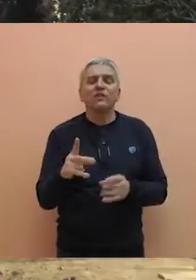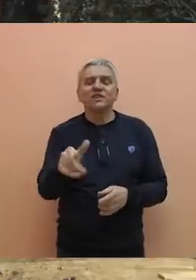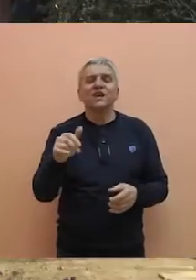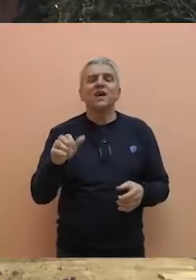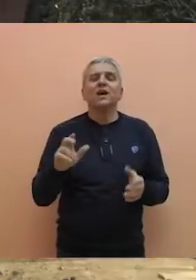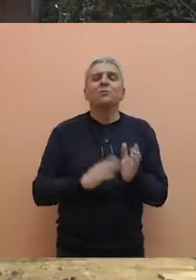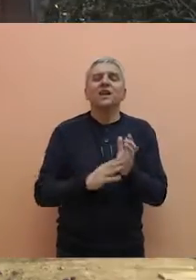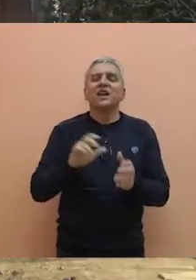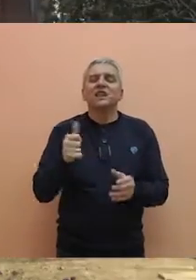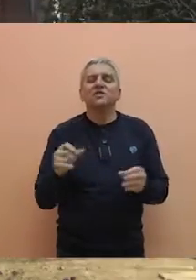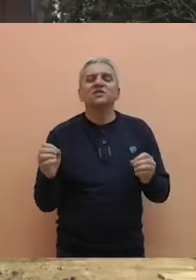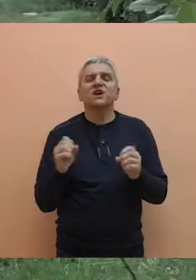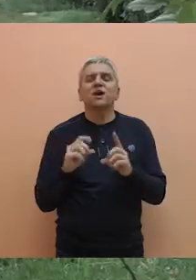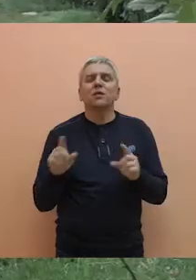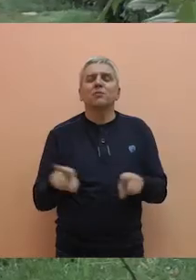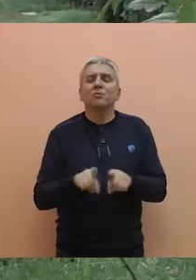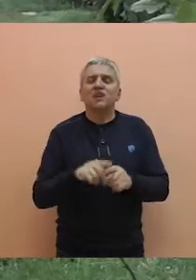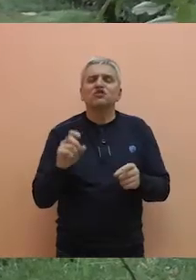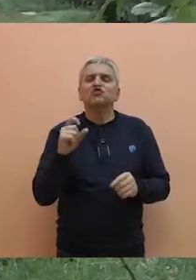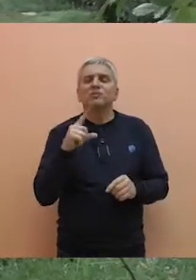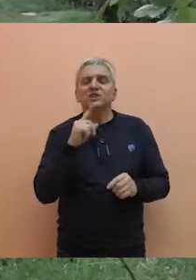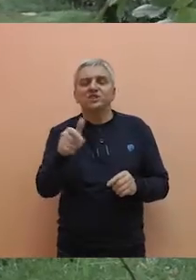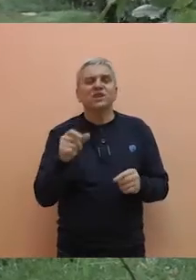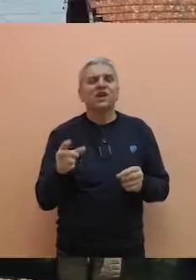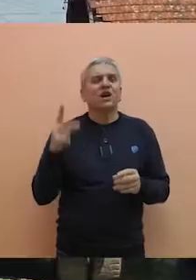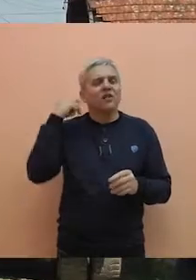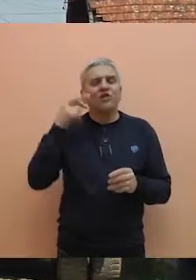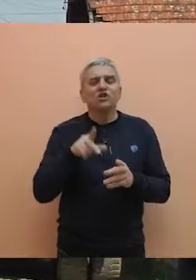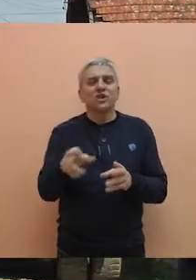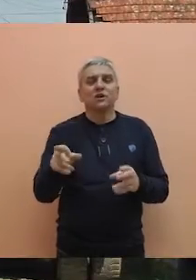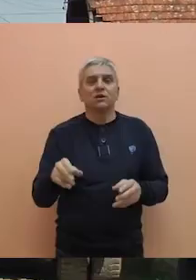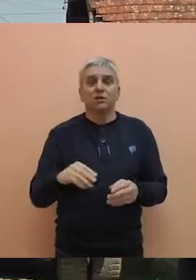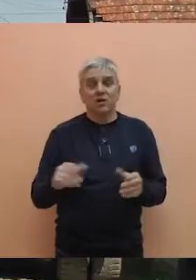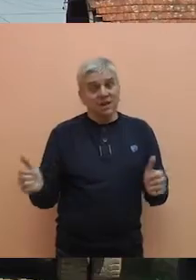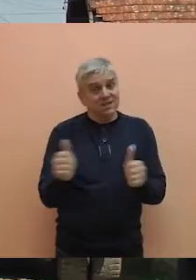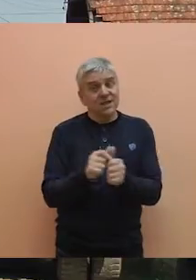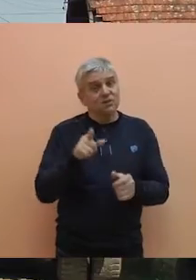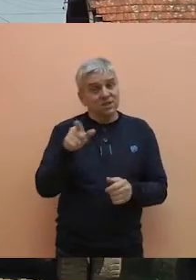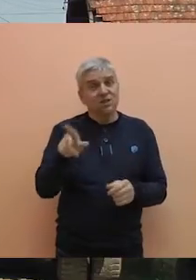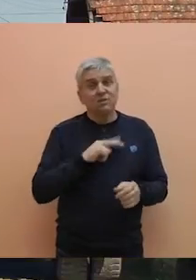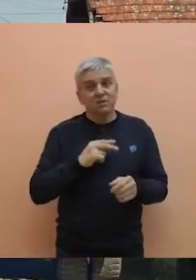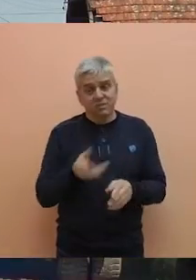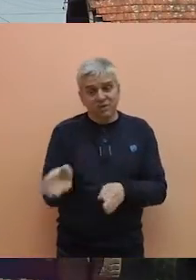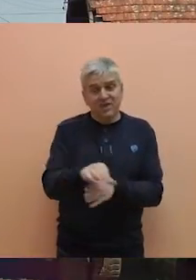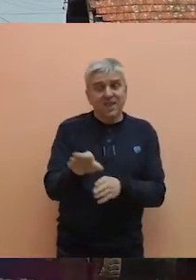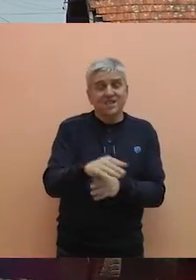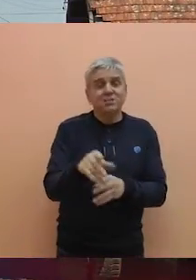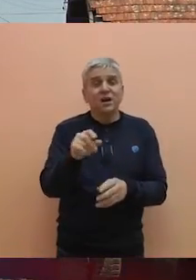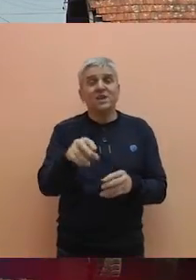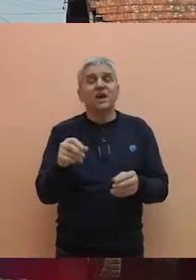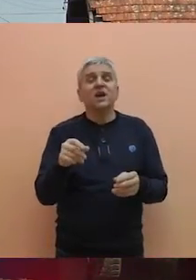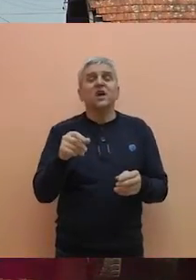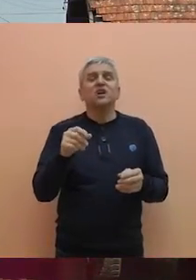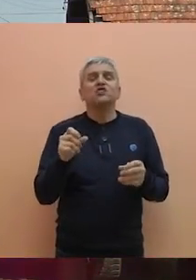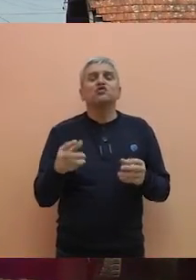Milana Ješića Ibre, braće Čiplić i deo ulice Vočnjaka. Pored toga imamo nasipanje ulici Šištak